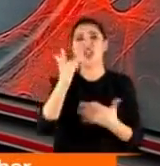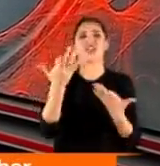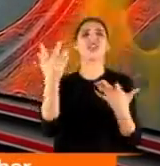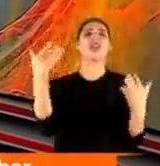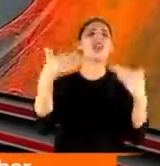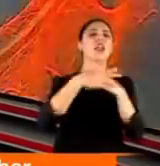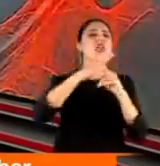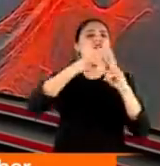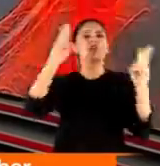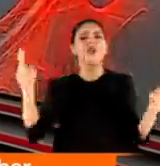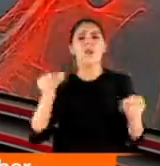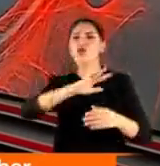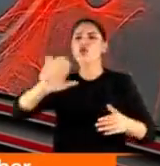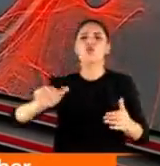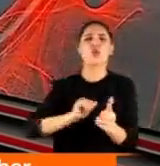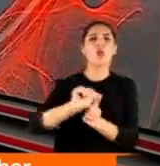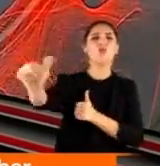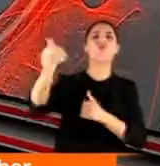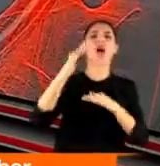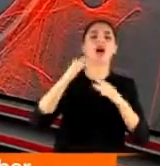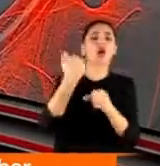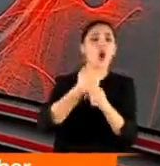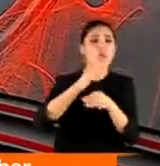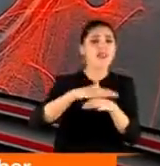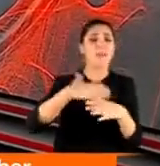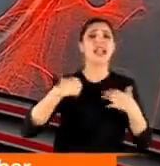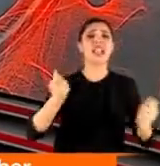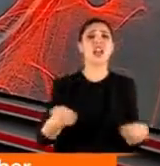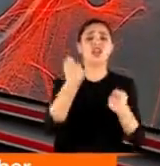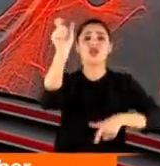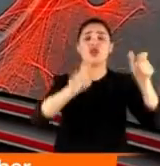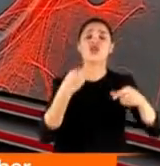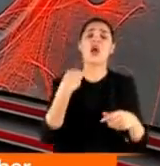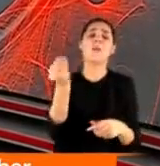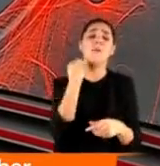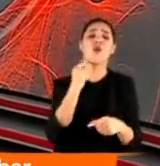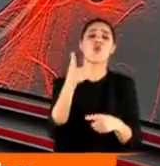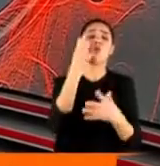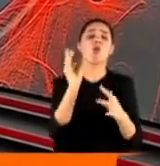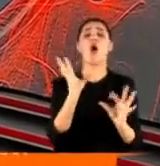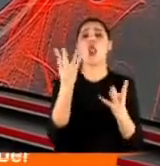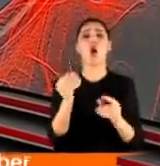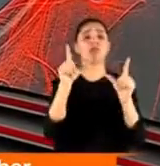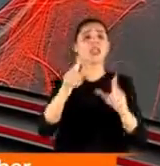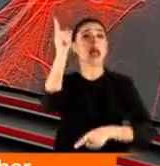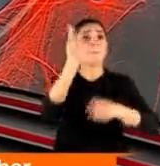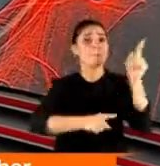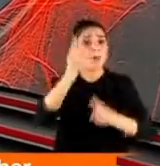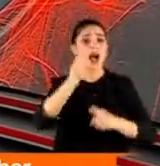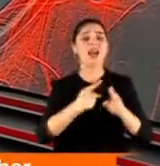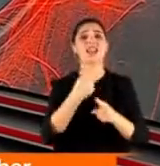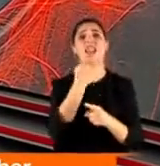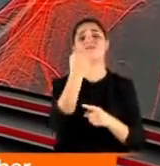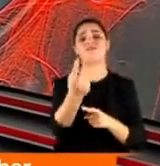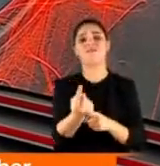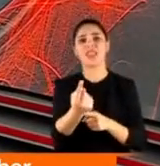gündüzüne katan, çoluk çocuğundan aylardır uzakta göre yapan sağlık çalışanlarımıza karşı borcumuz bu olmalı. Ama bazen şöyle de demiyor